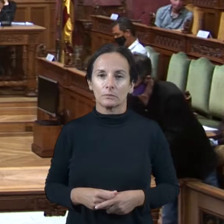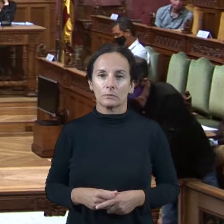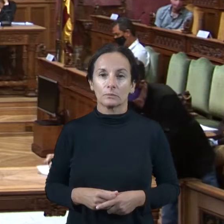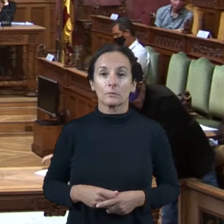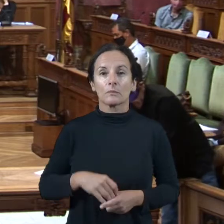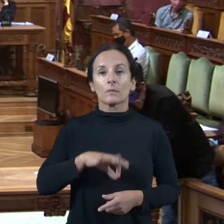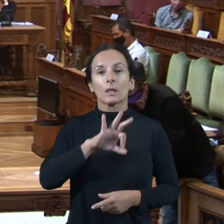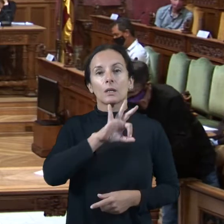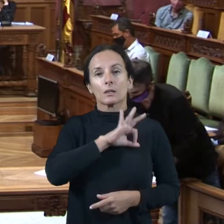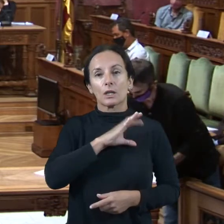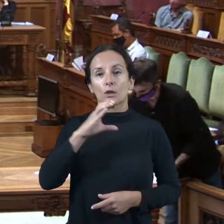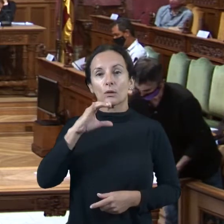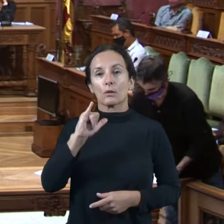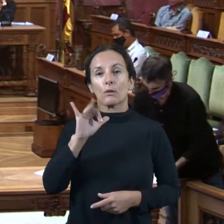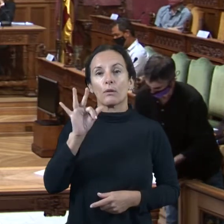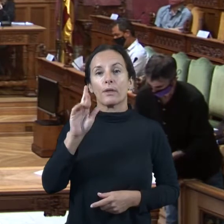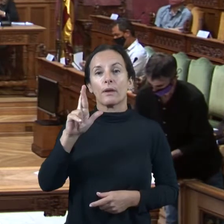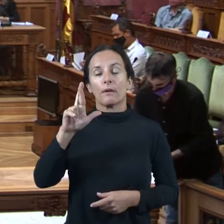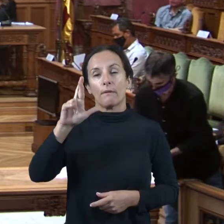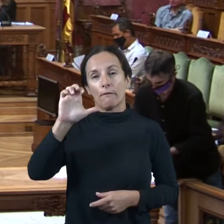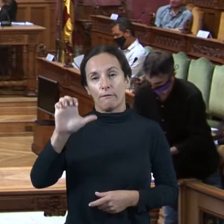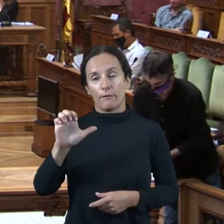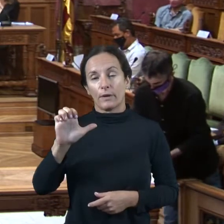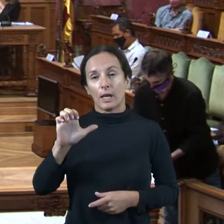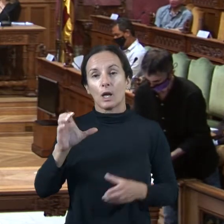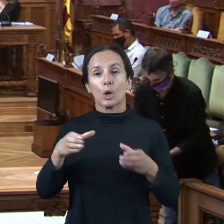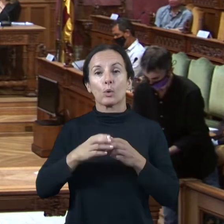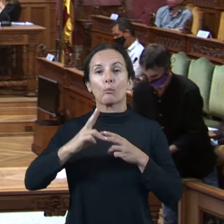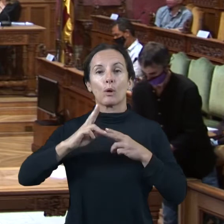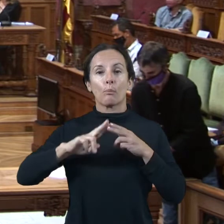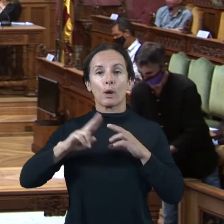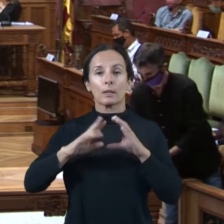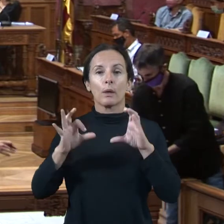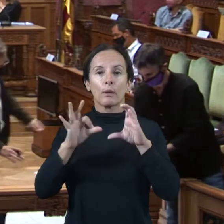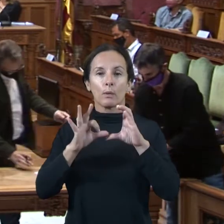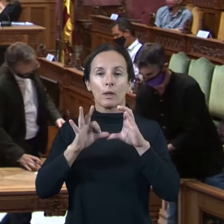El senyor Osvaldo Sifre Bordoi, del grup Ciudadanos, del Consell de Mallorca.